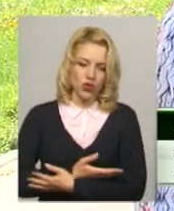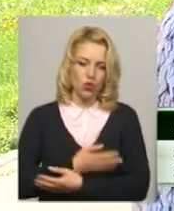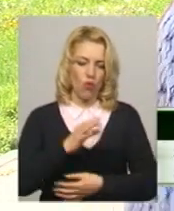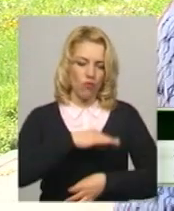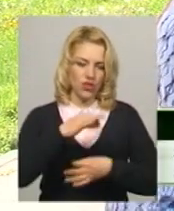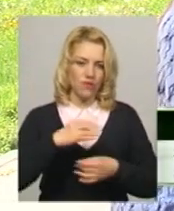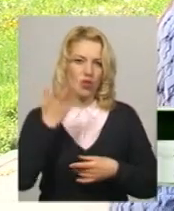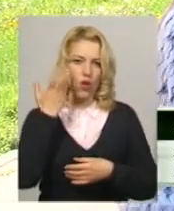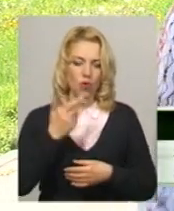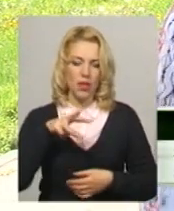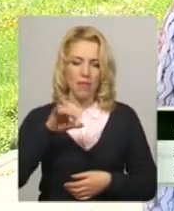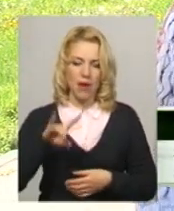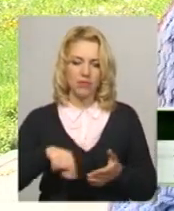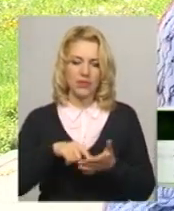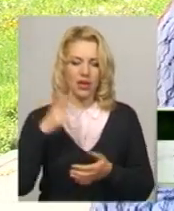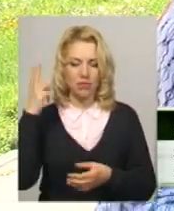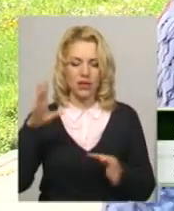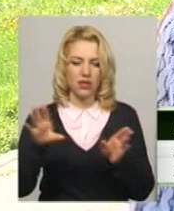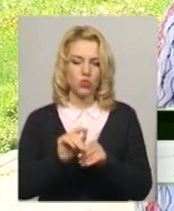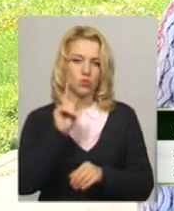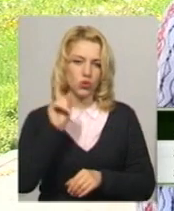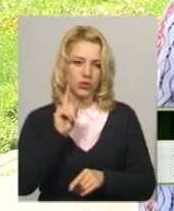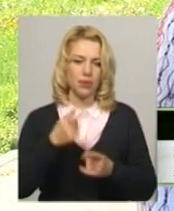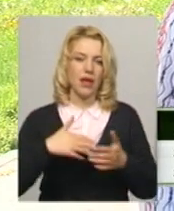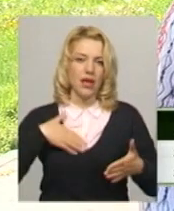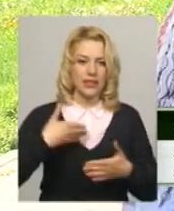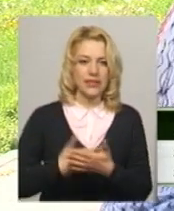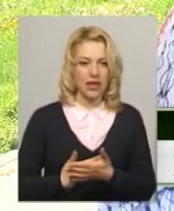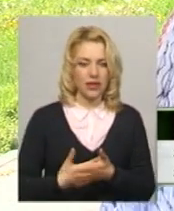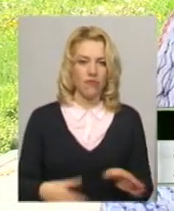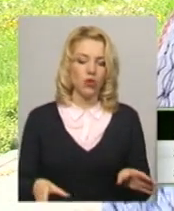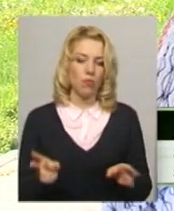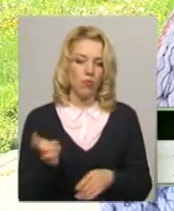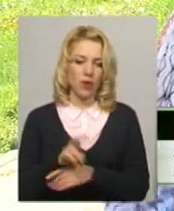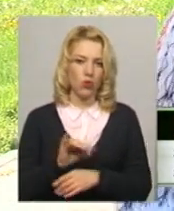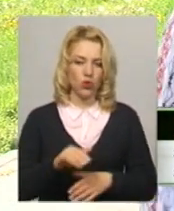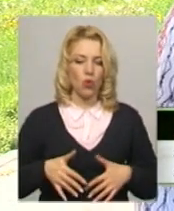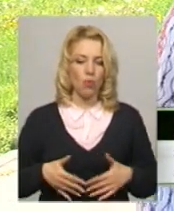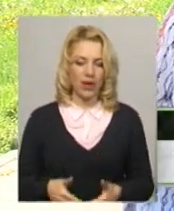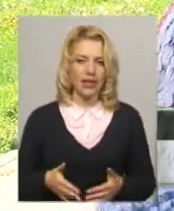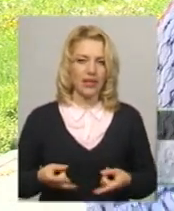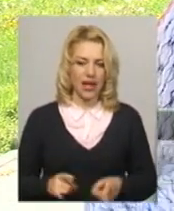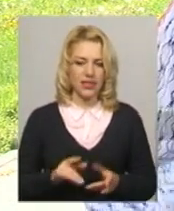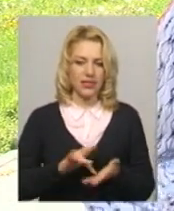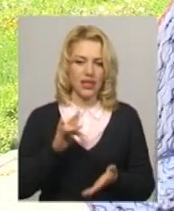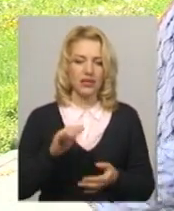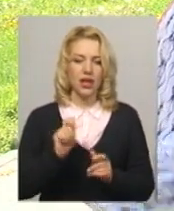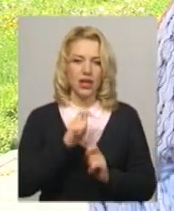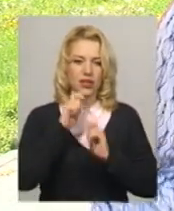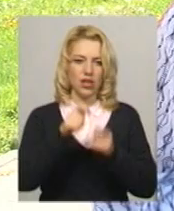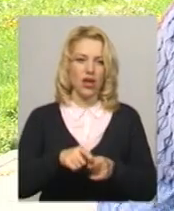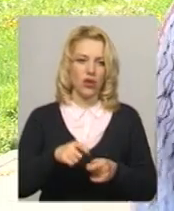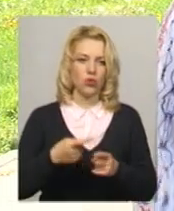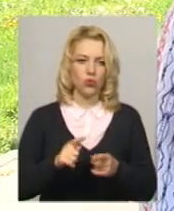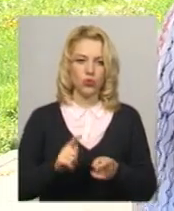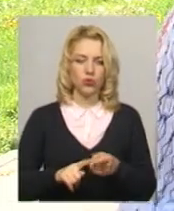захід, коли мер міста Хмельницького разом із молодими та ініціативними приходять у перинатальний центр та дарують новонародженим у ніч на день